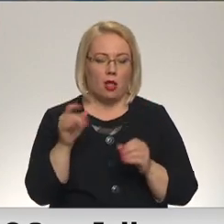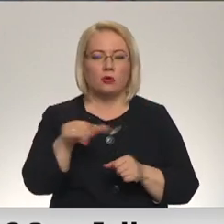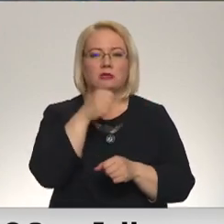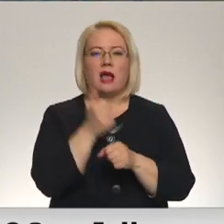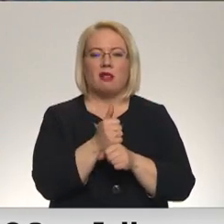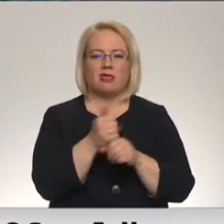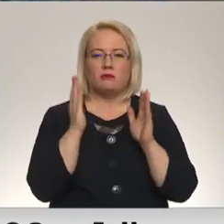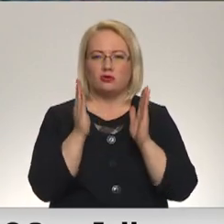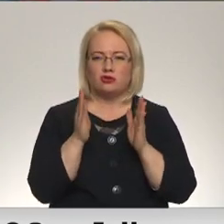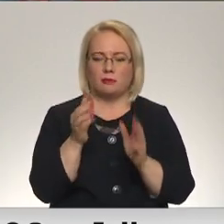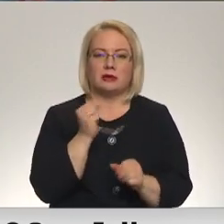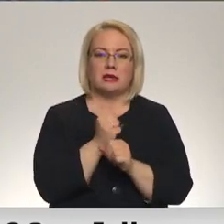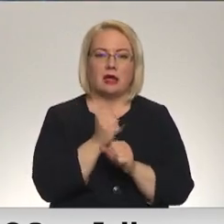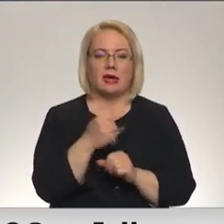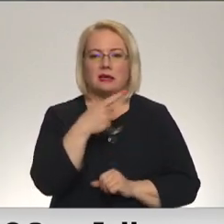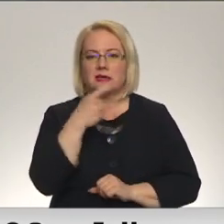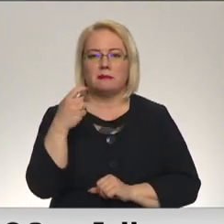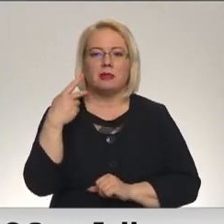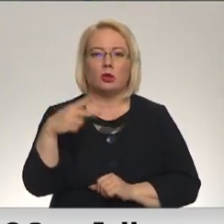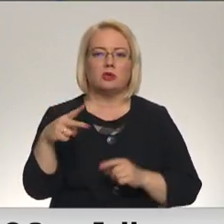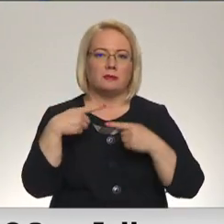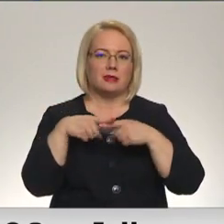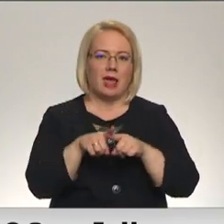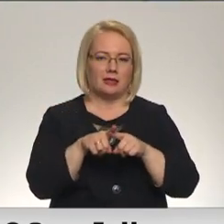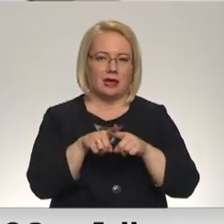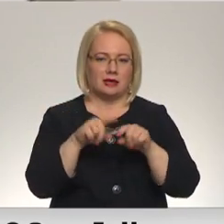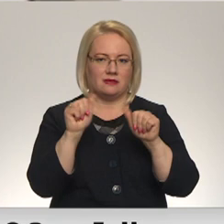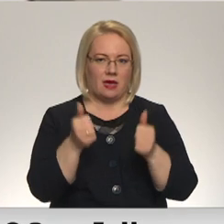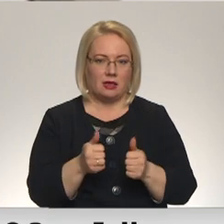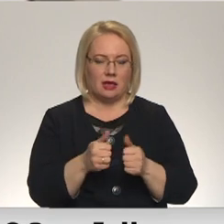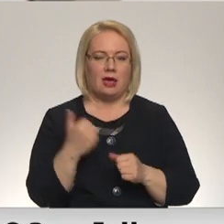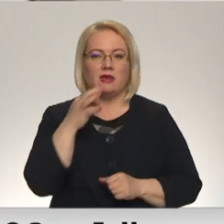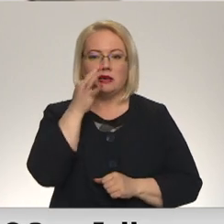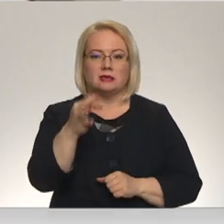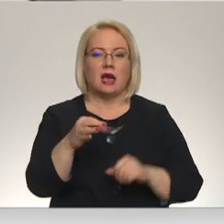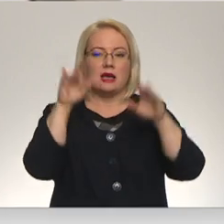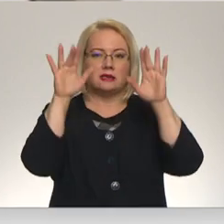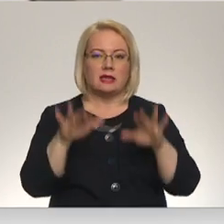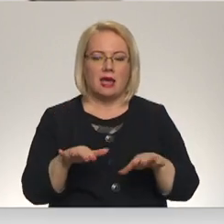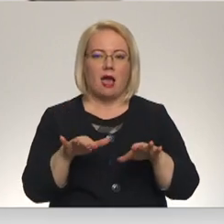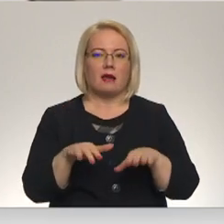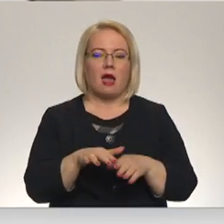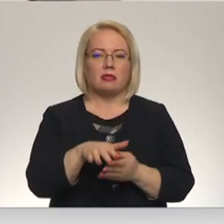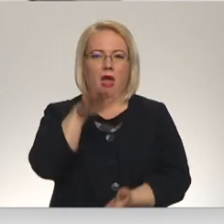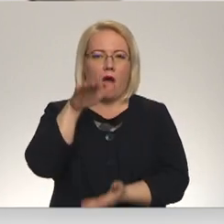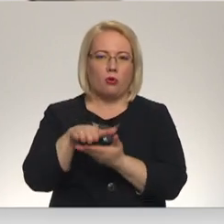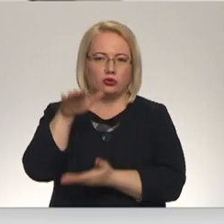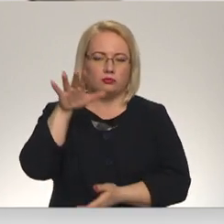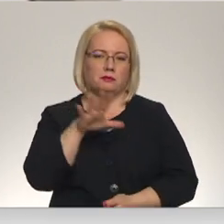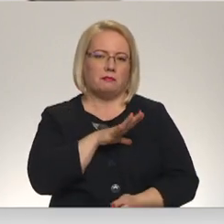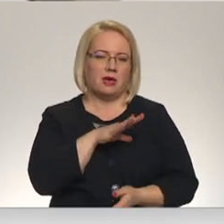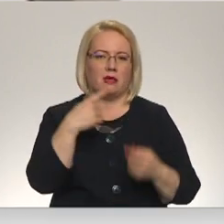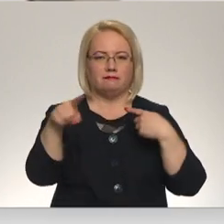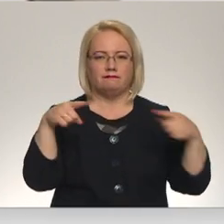autoceļiem strādāja vairāk nekā 120 tehnikas vienības. Protams, šis sniega daudzums bija atsevišķos reģionos diezgan